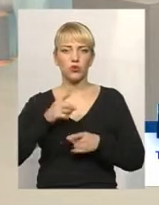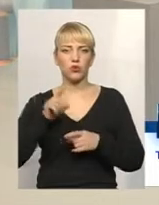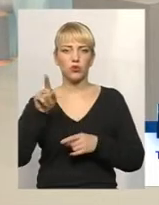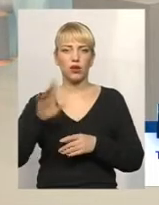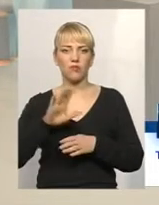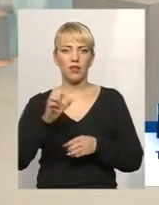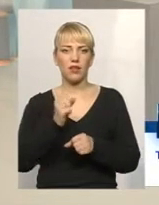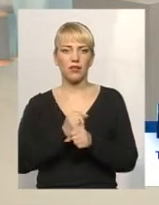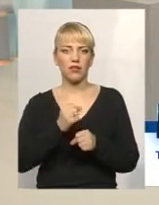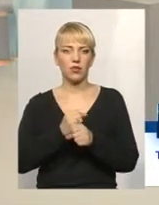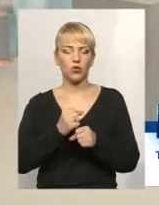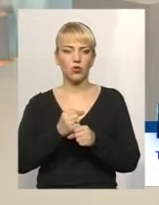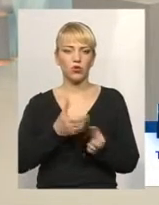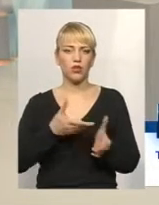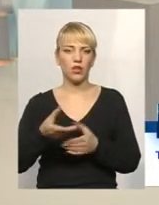там не діють пільги?